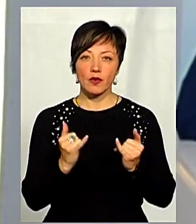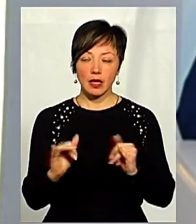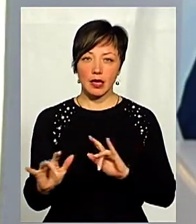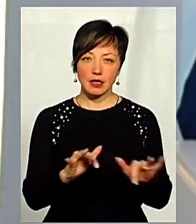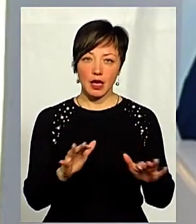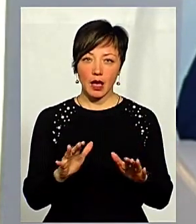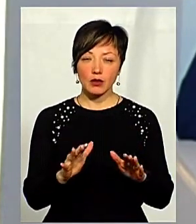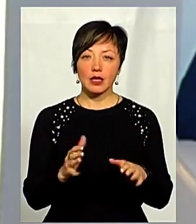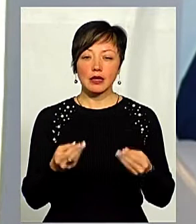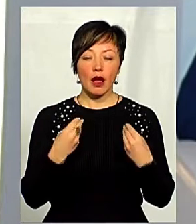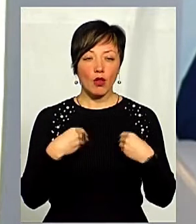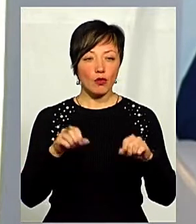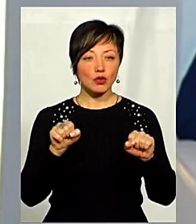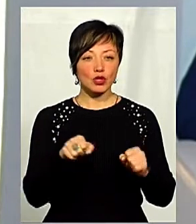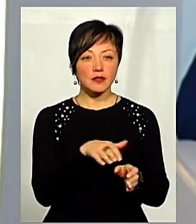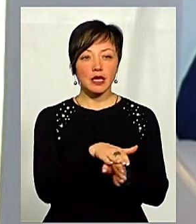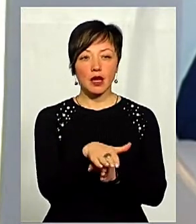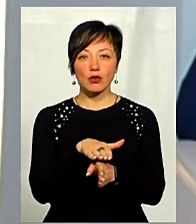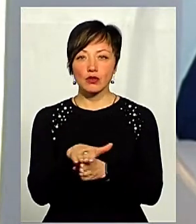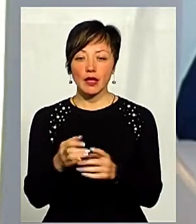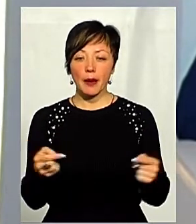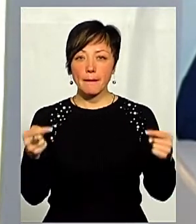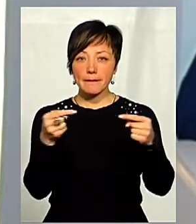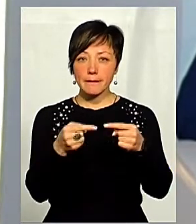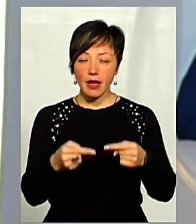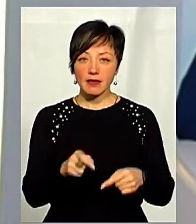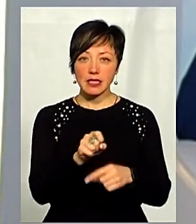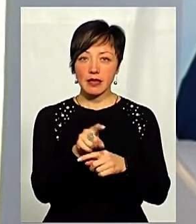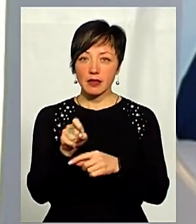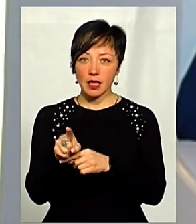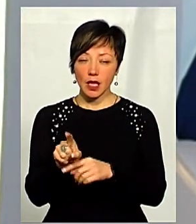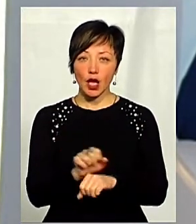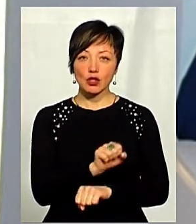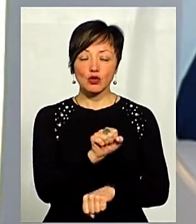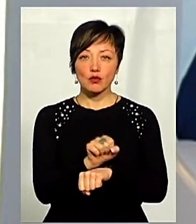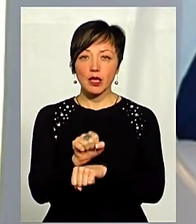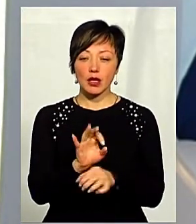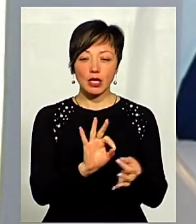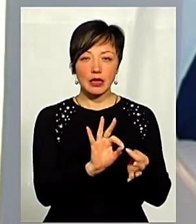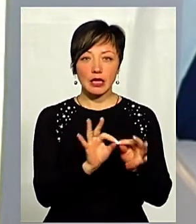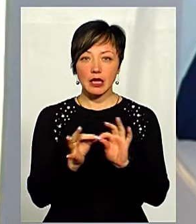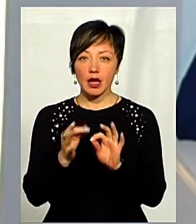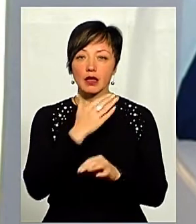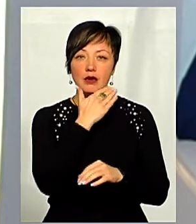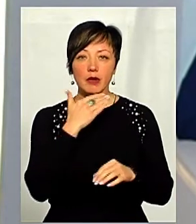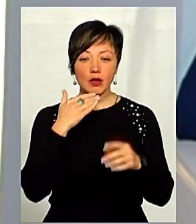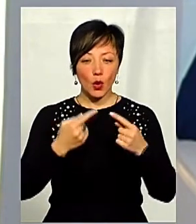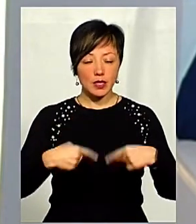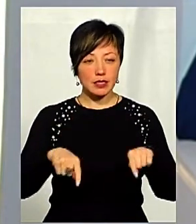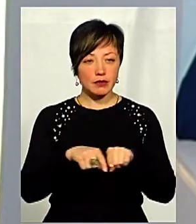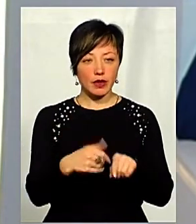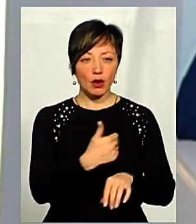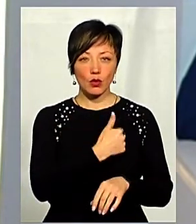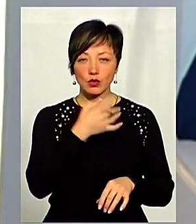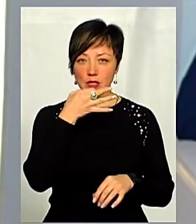підрунтя, яке дало нам можливість реалізувати певні завдання. Передусім, не зупиняючись дуже детально на багатьох сферах, хочу зауважити,